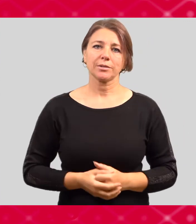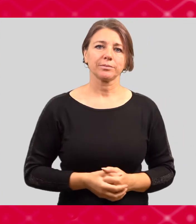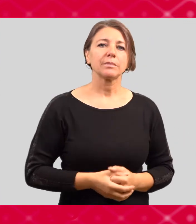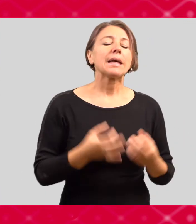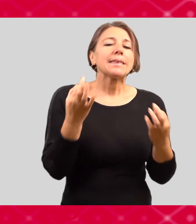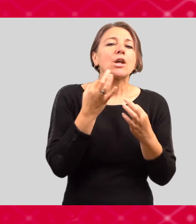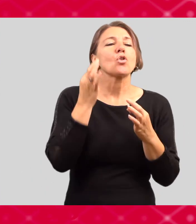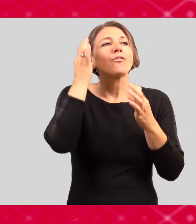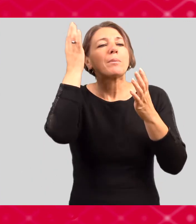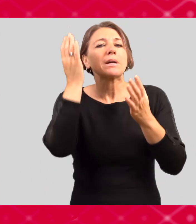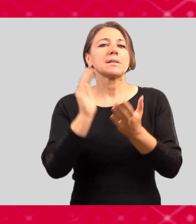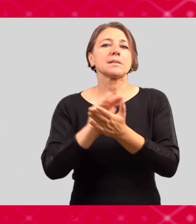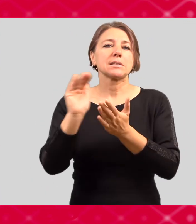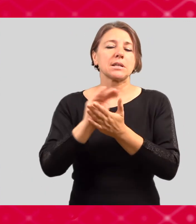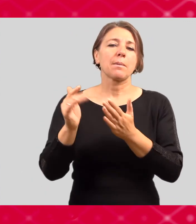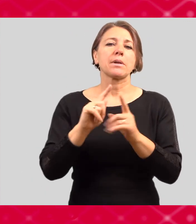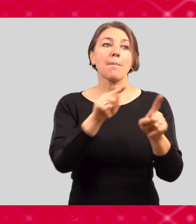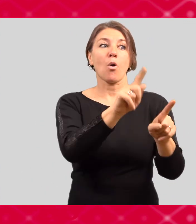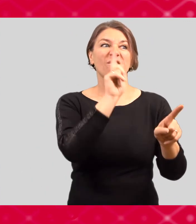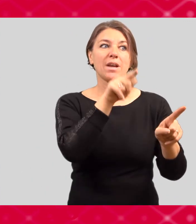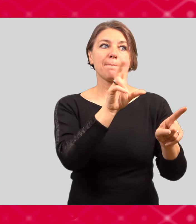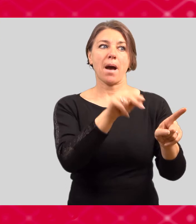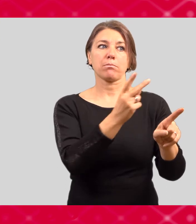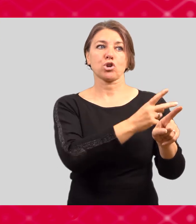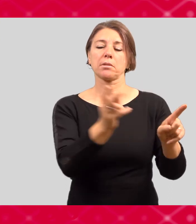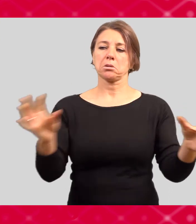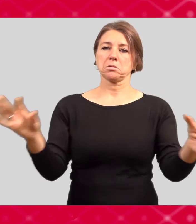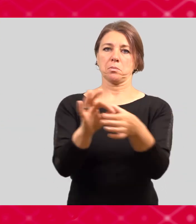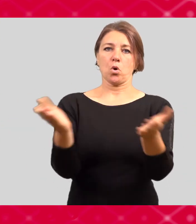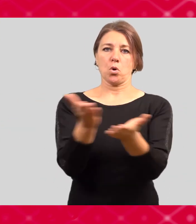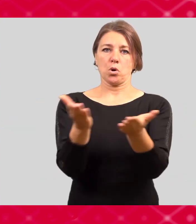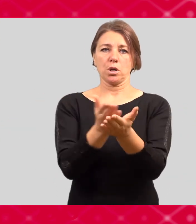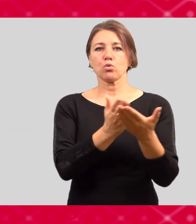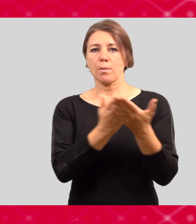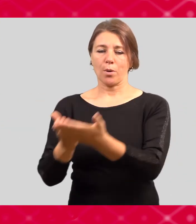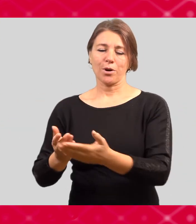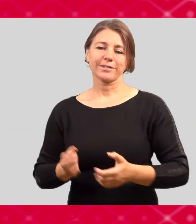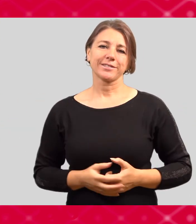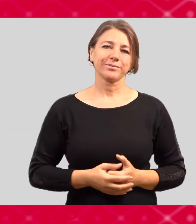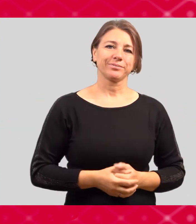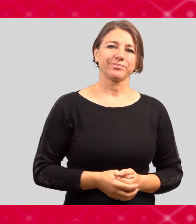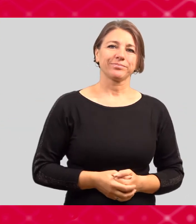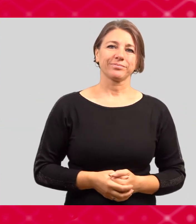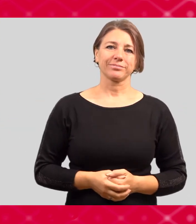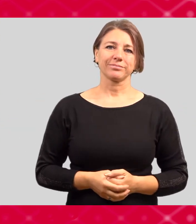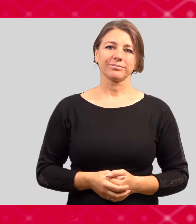nějaké řešení vymyslíme nebo vás propojíme s někým, kdo by mohl pomoci.